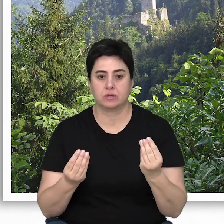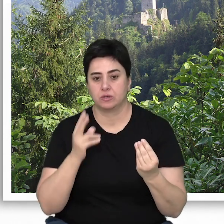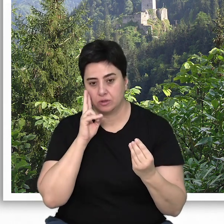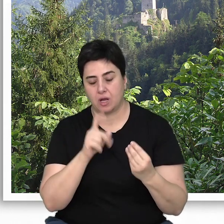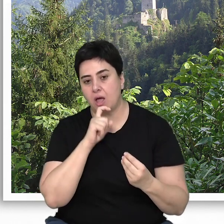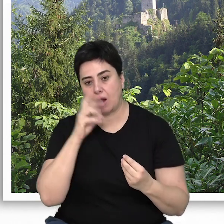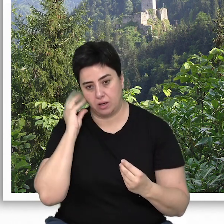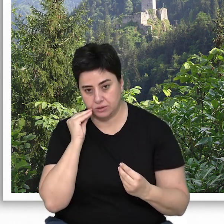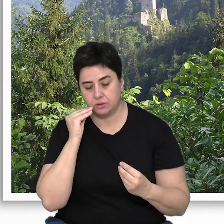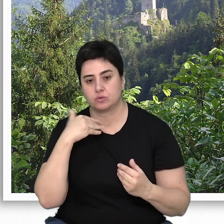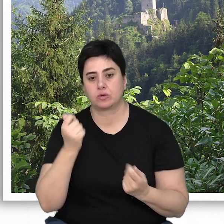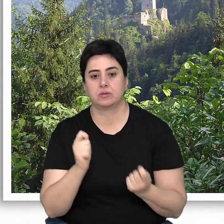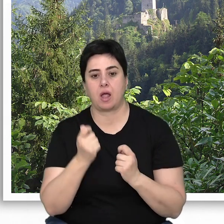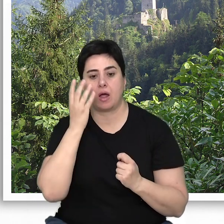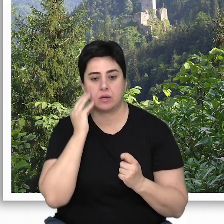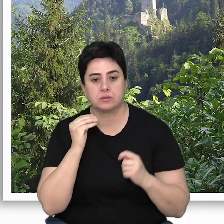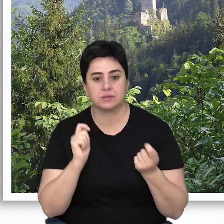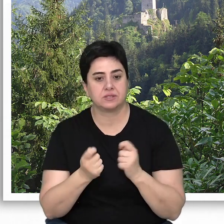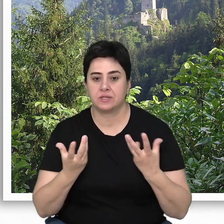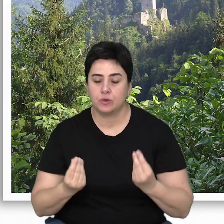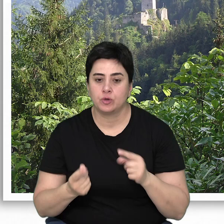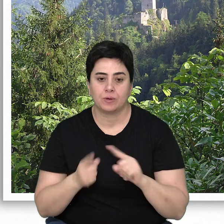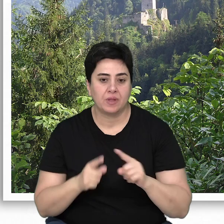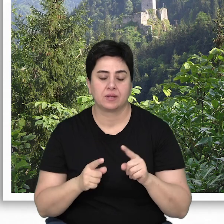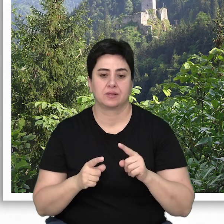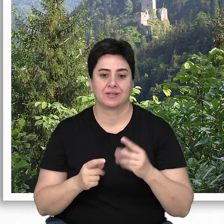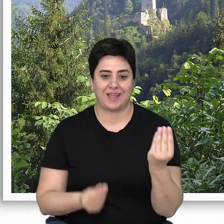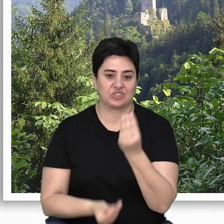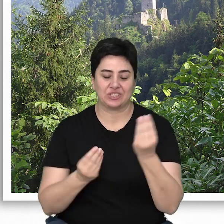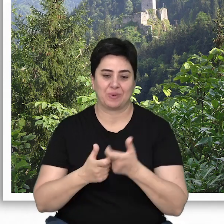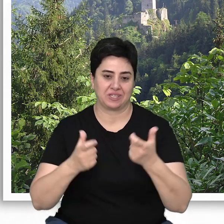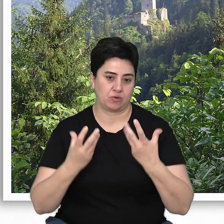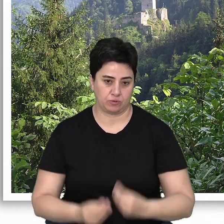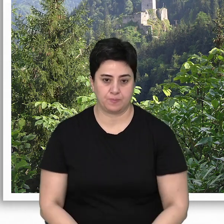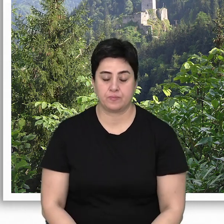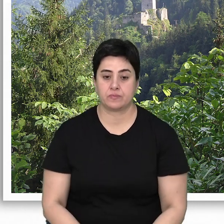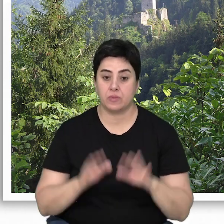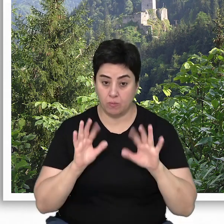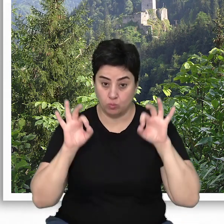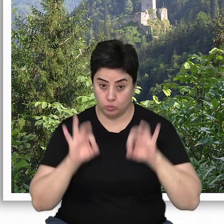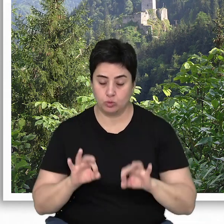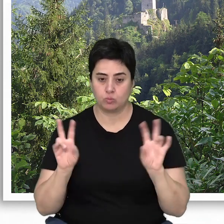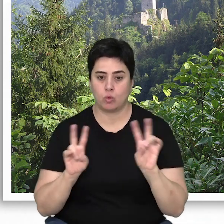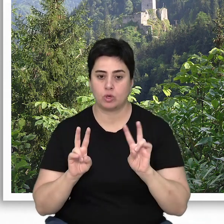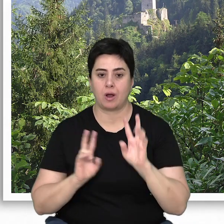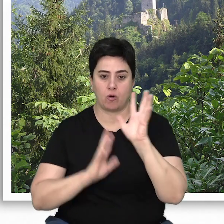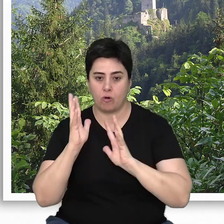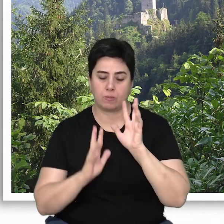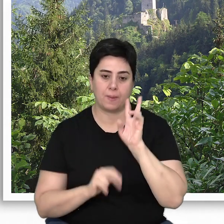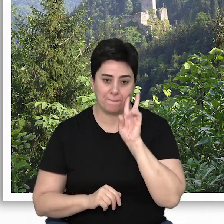kaynağı olarak gördük ve bu alanlar için temel yönetim hedefimiz gençleştirme oldu. Ancak bugün modern